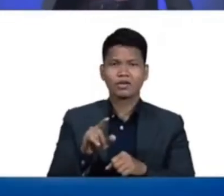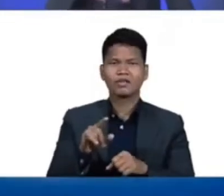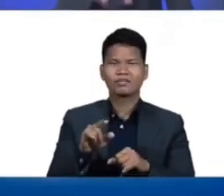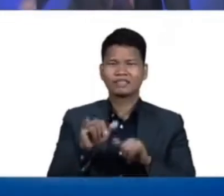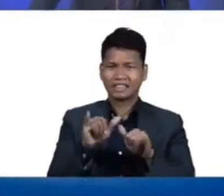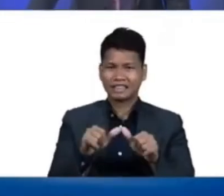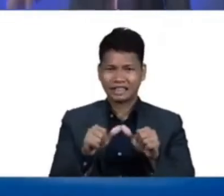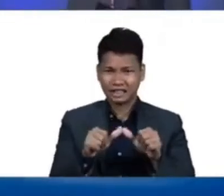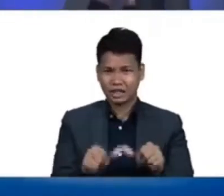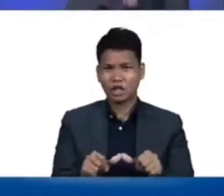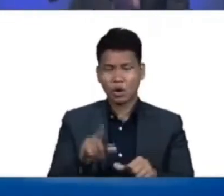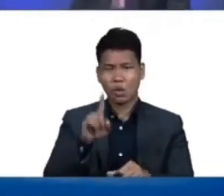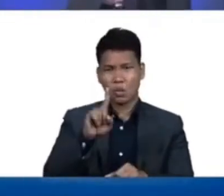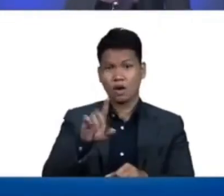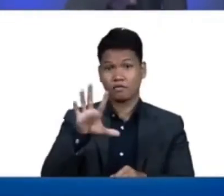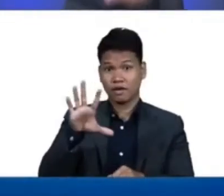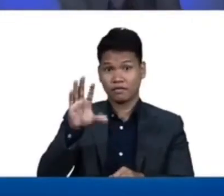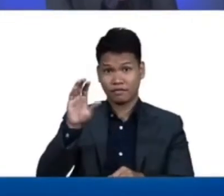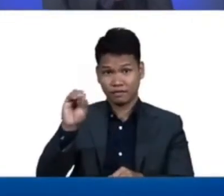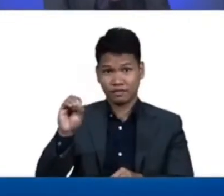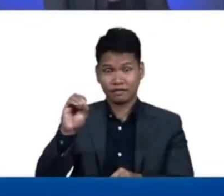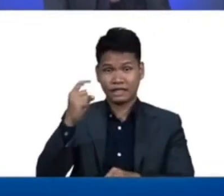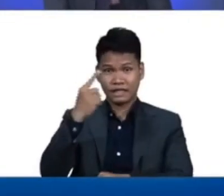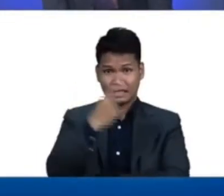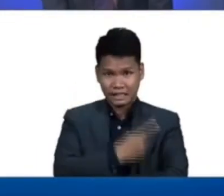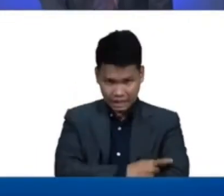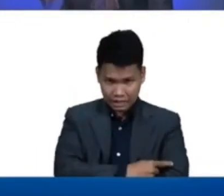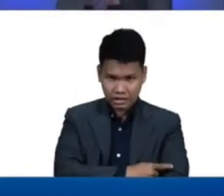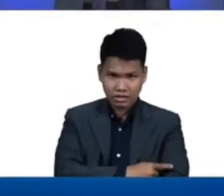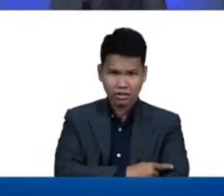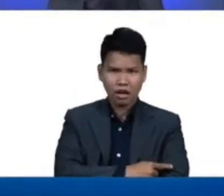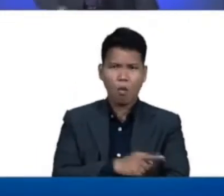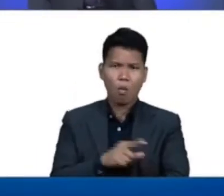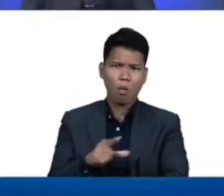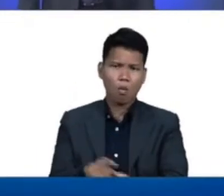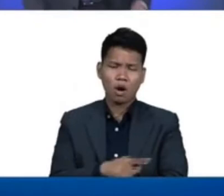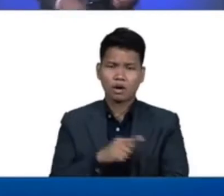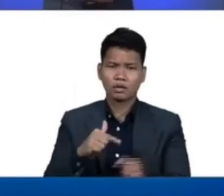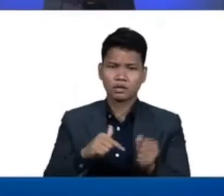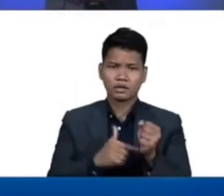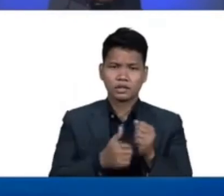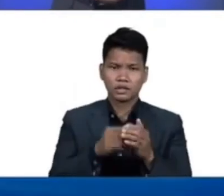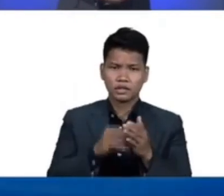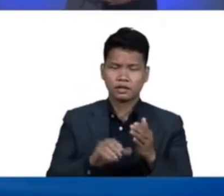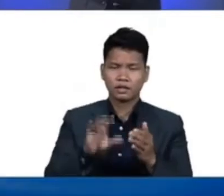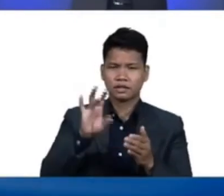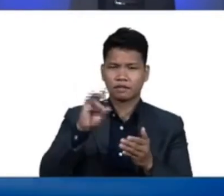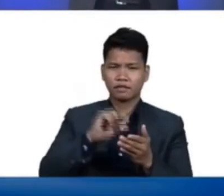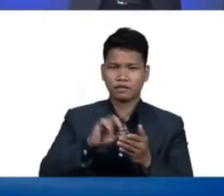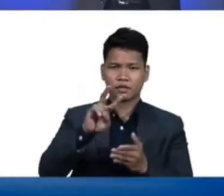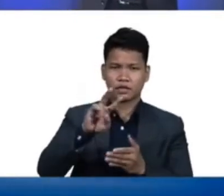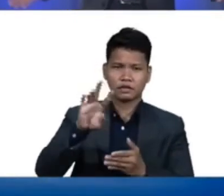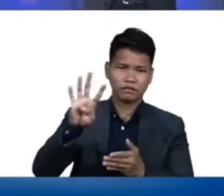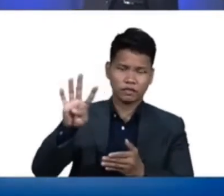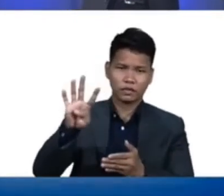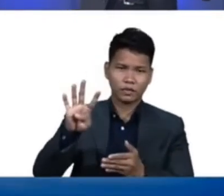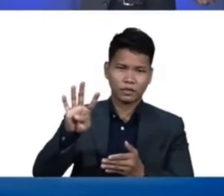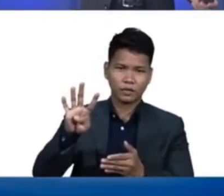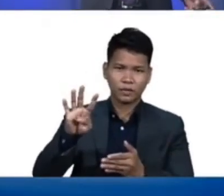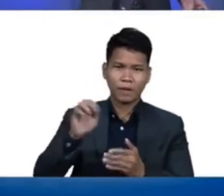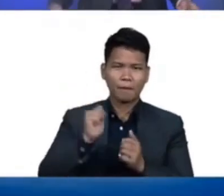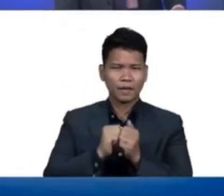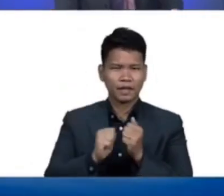on the earth 150 days. Genesis chapter 7 verse 24 Ibig sabihin